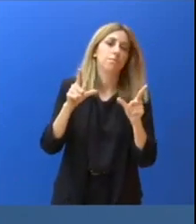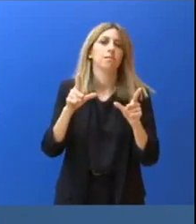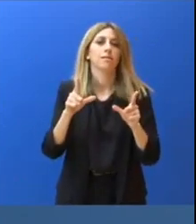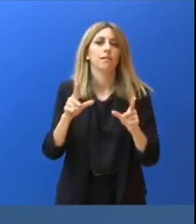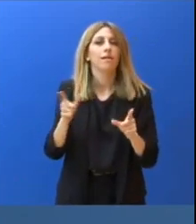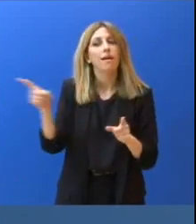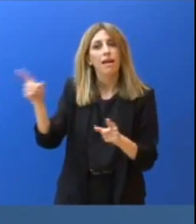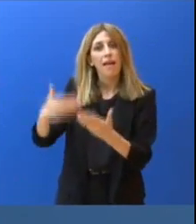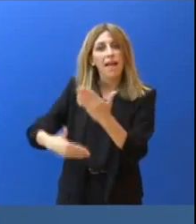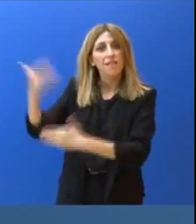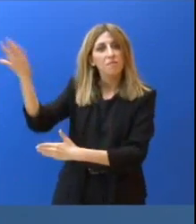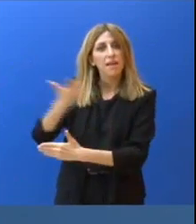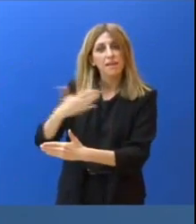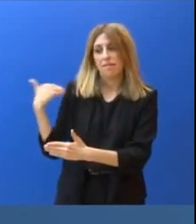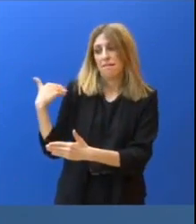να συμμετάχει σε μια τέτοια καμπάνια.